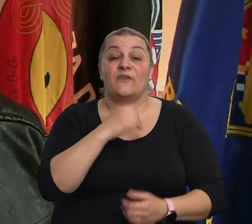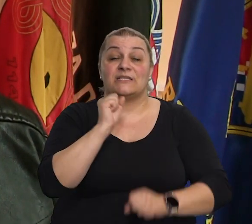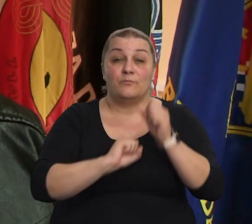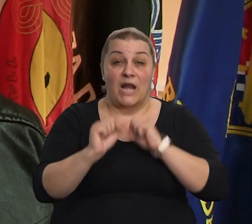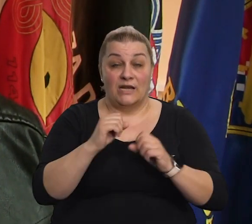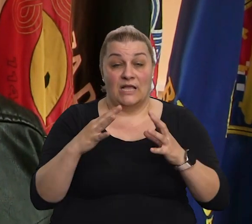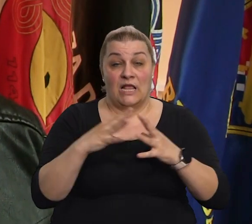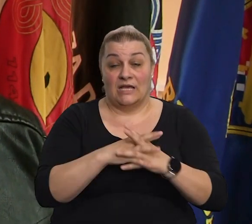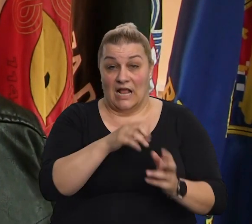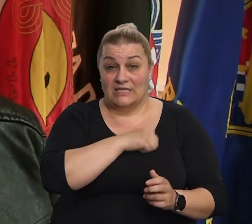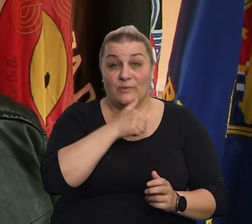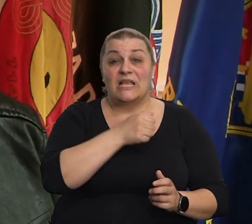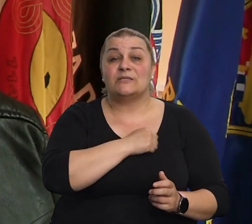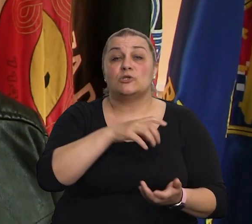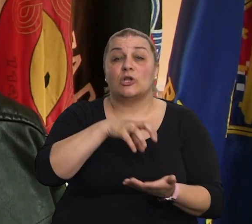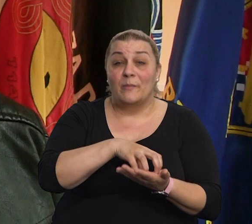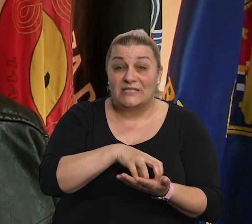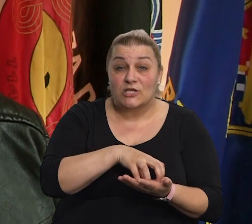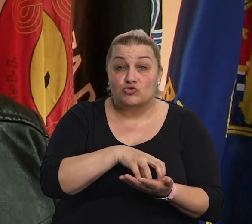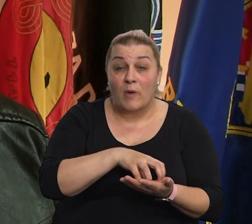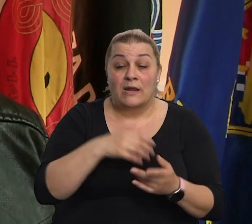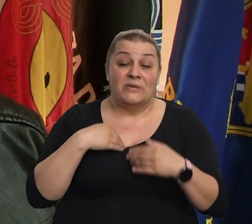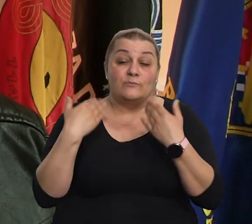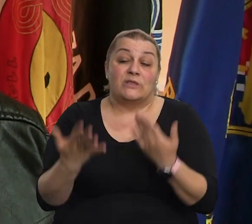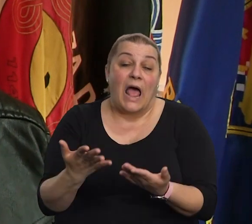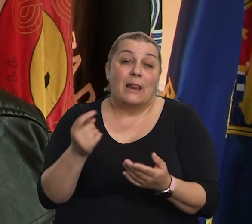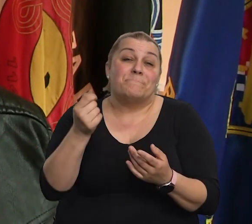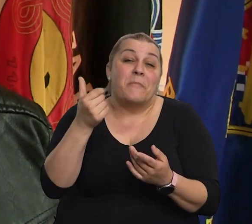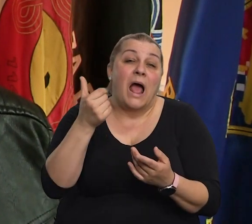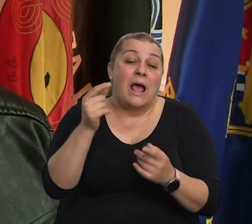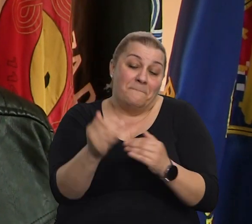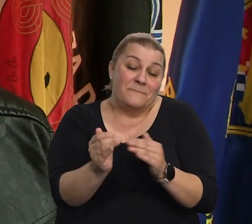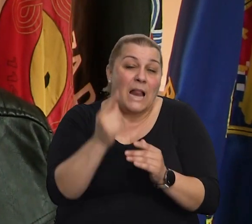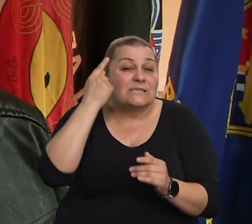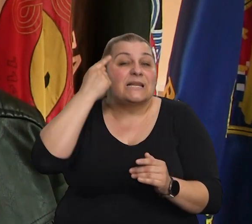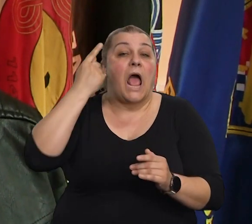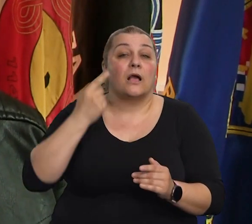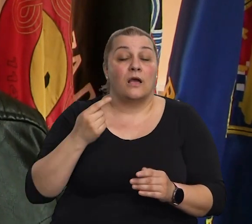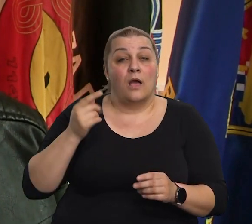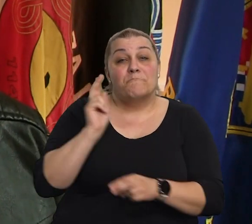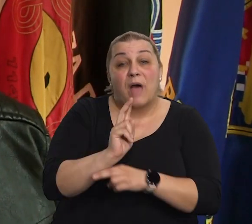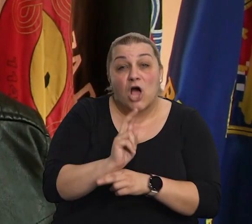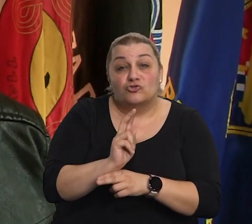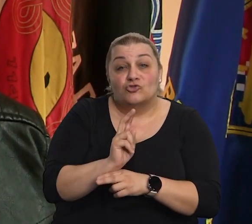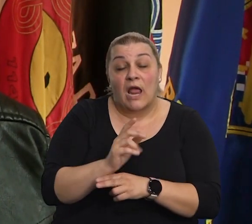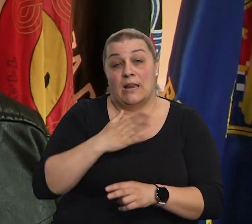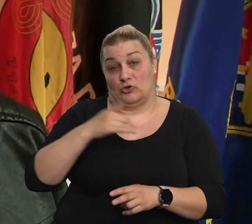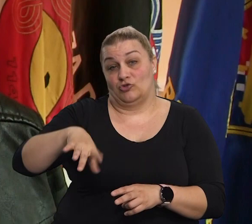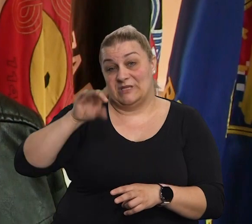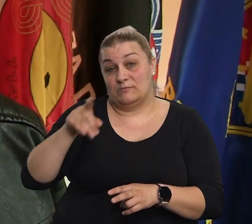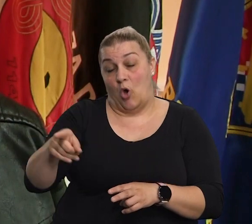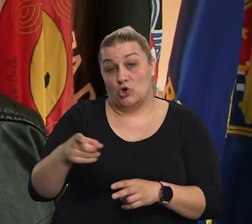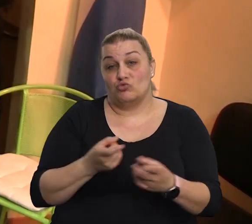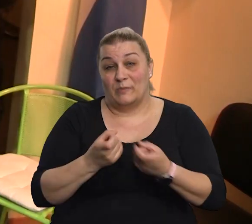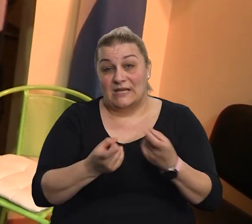grada Splita iz Splitsko-Darmatinske županije udijelili smo mali znak pažnje onome koji najzasluženiji zato, a to je izbornik naše hrvatske